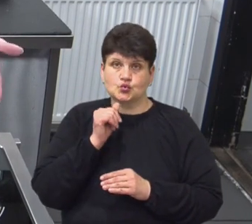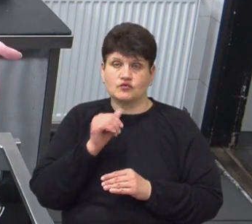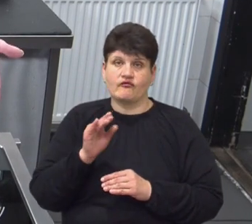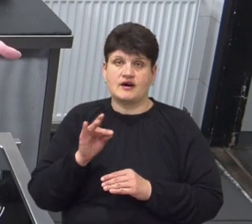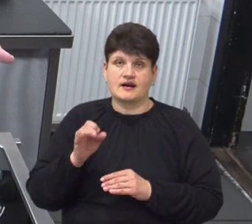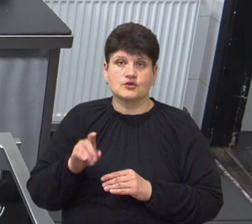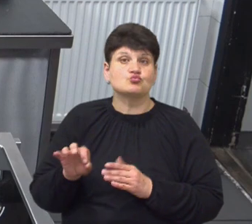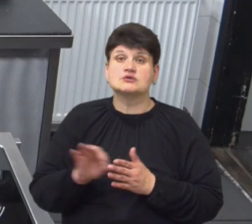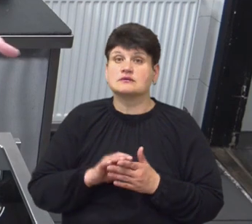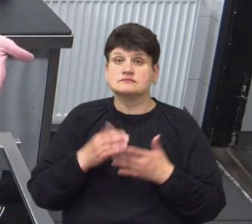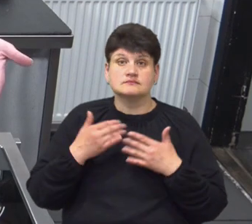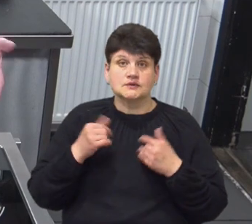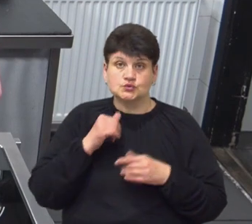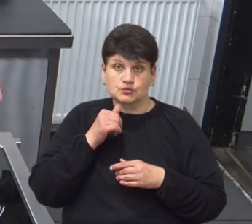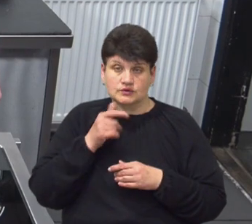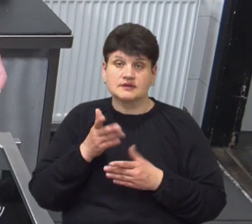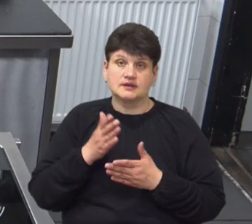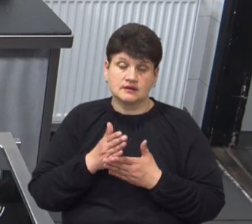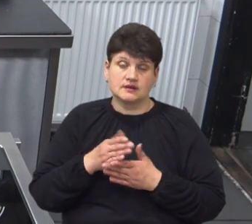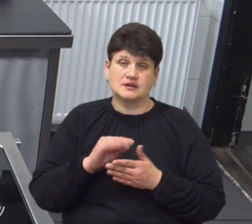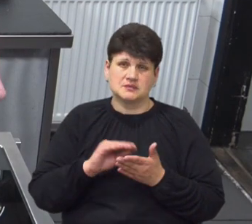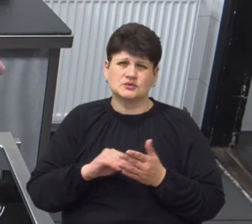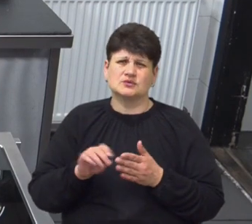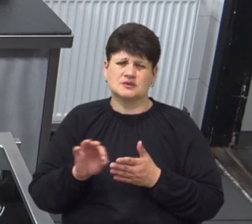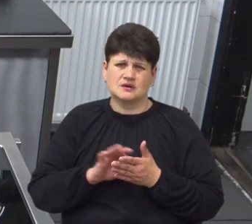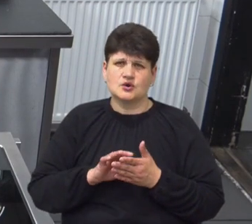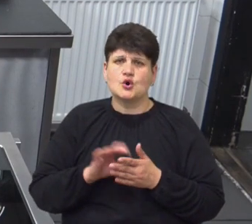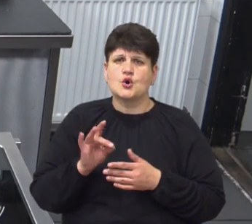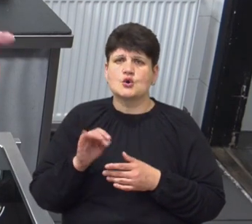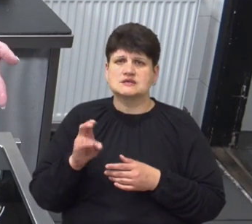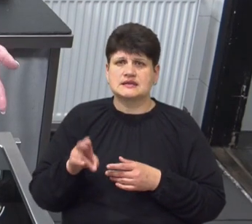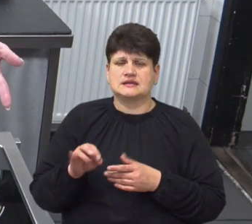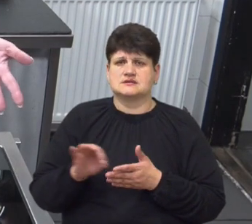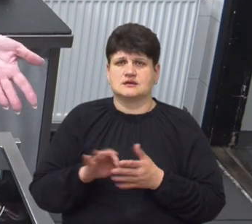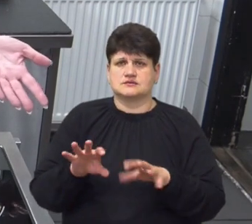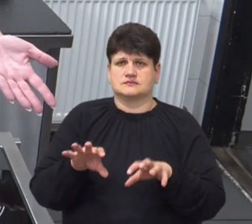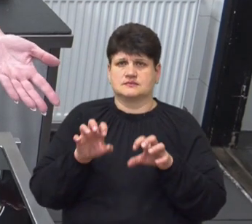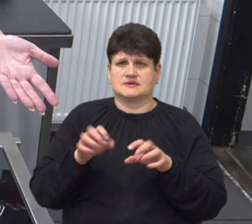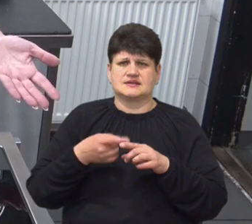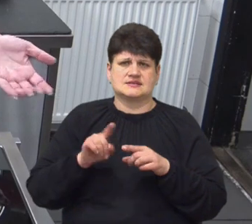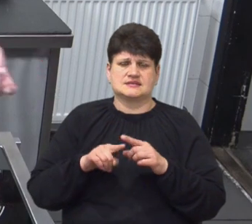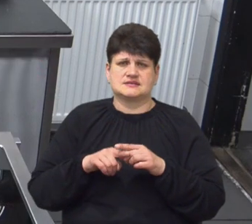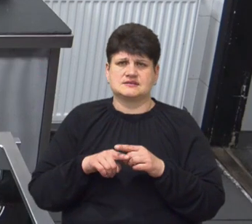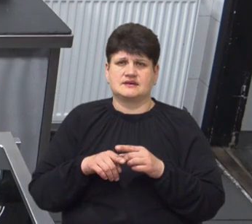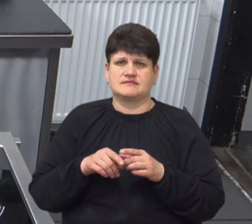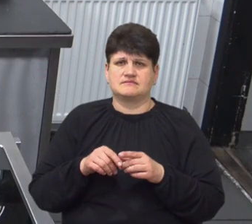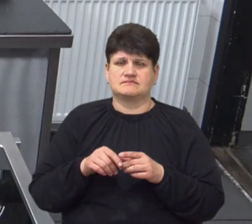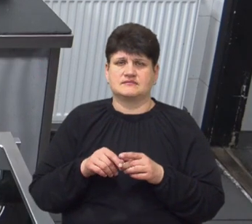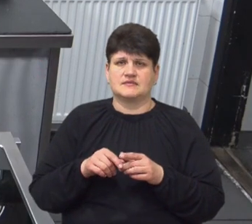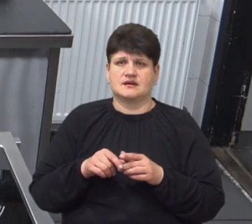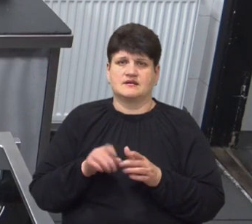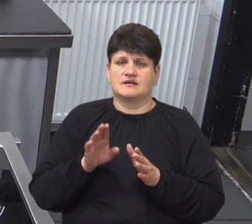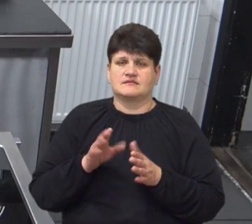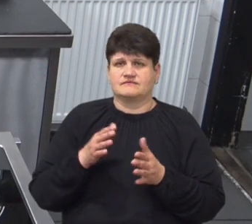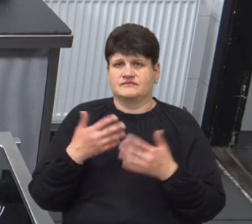Чому не одразу цукор, хоча є в рецептурах одразу, тому що рослина тоді цукор візьме на себе і це даремно переведений продукт.